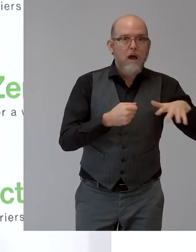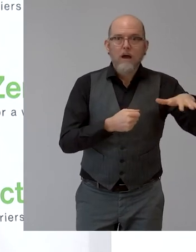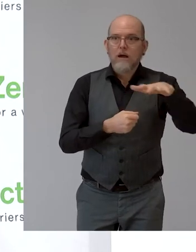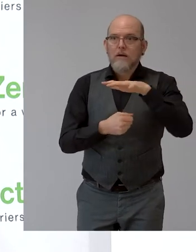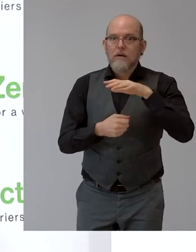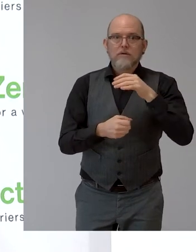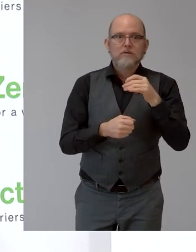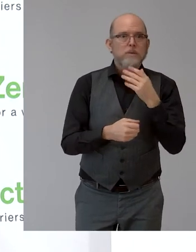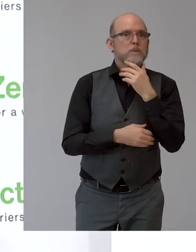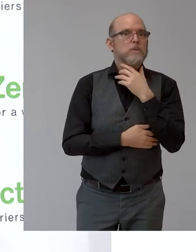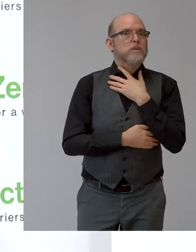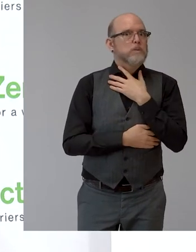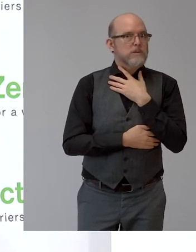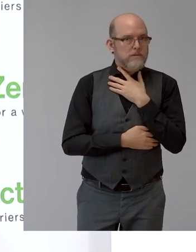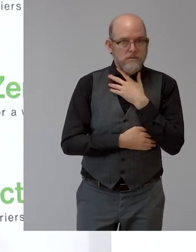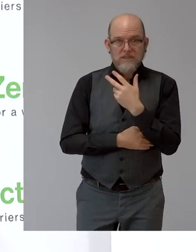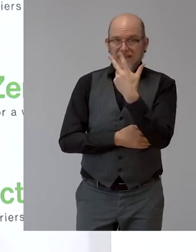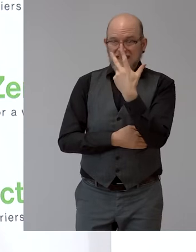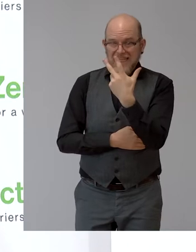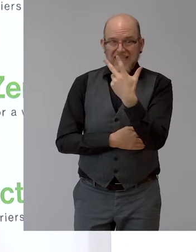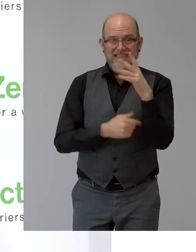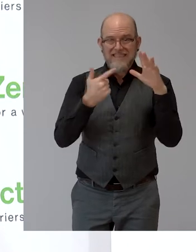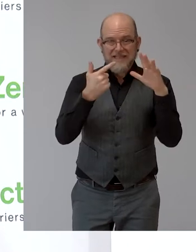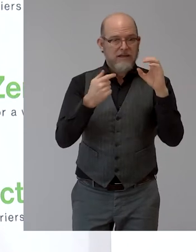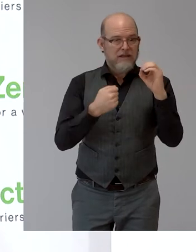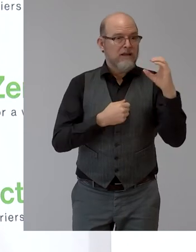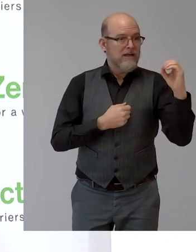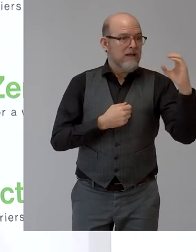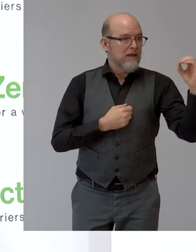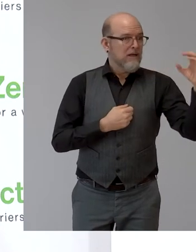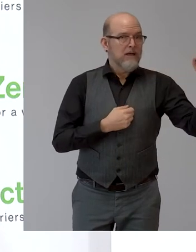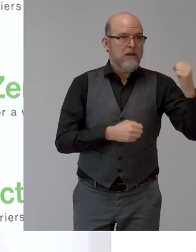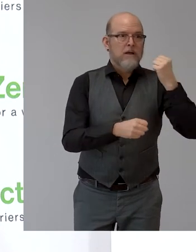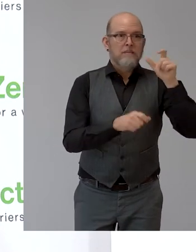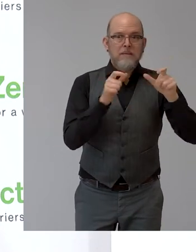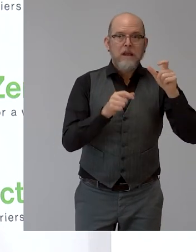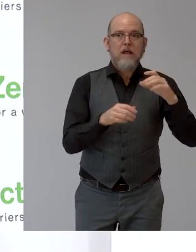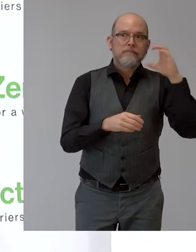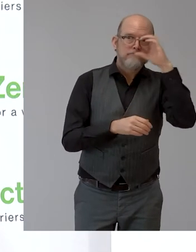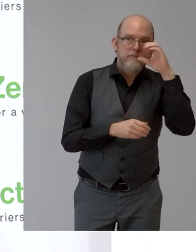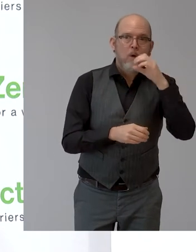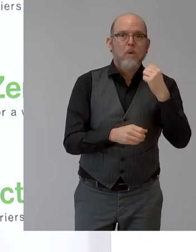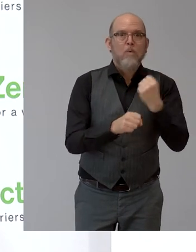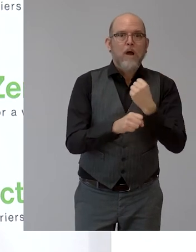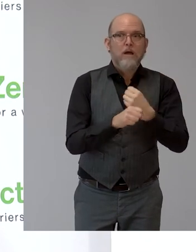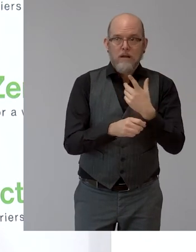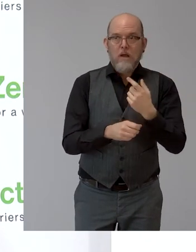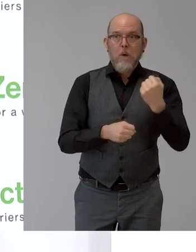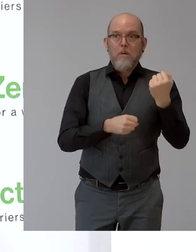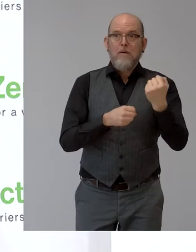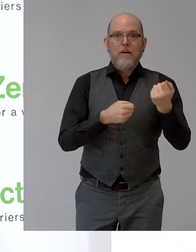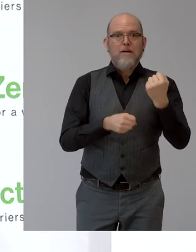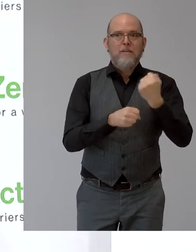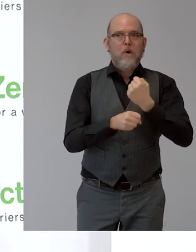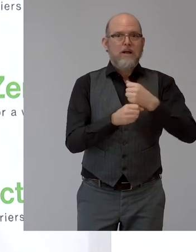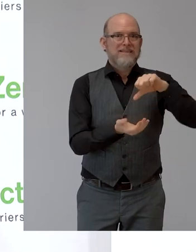Personen, die beim AMS gemeldet sind, haben. Das entspricht rund 36 Prozent mehr als im Vorjahr. Da reden wir von Personen